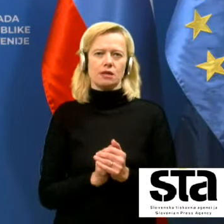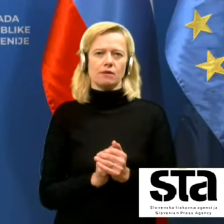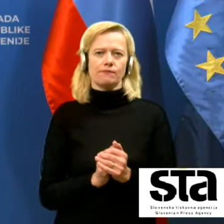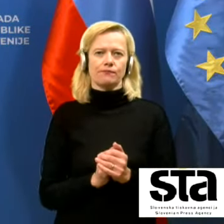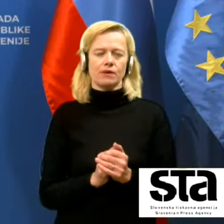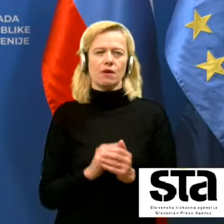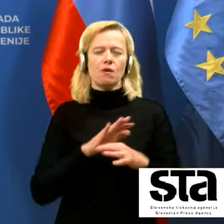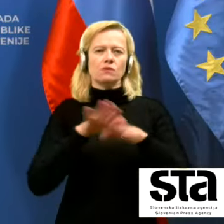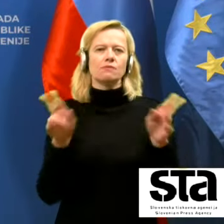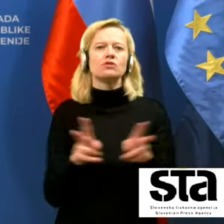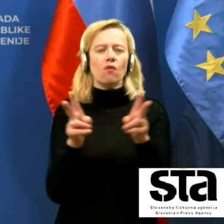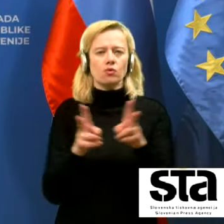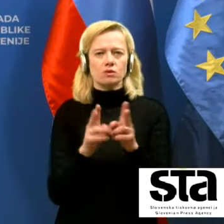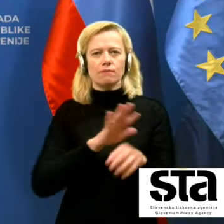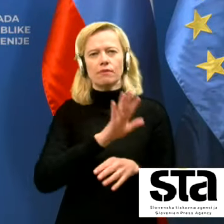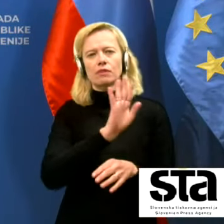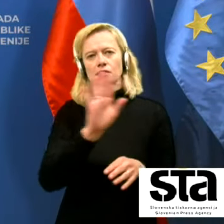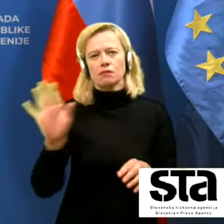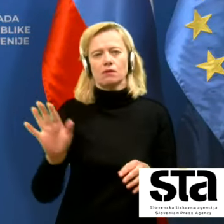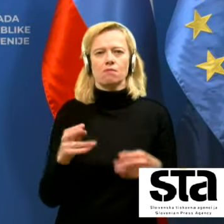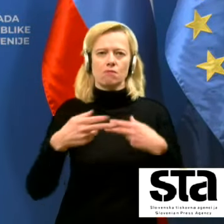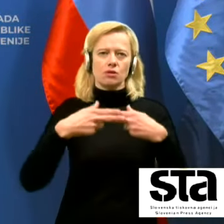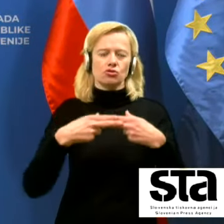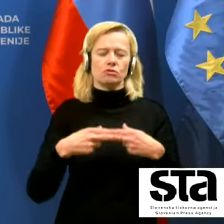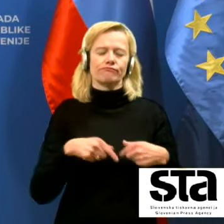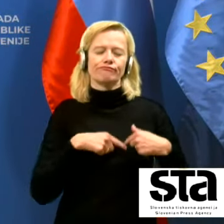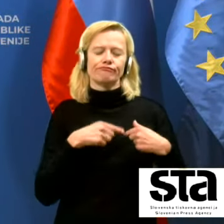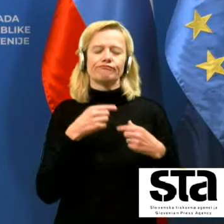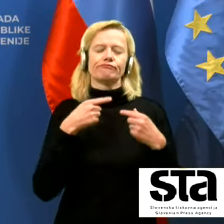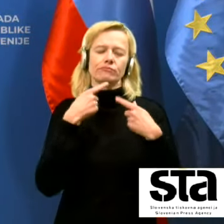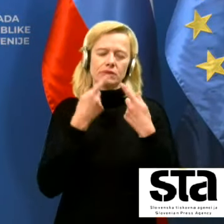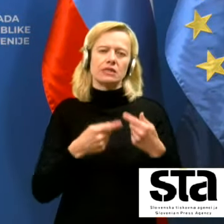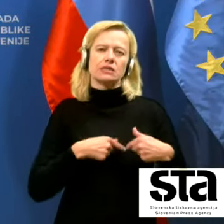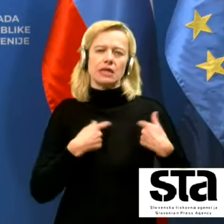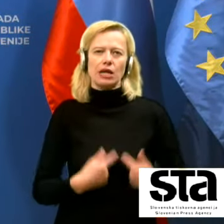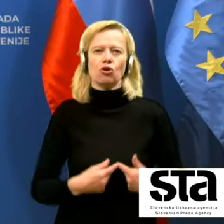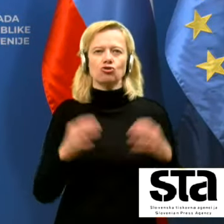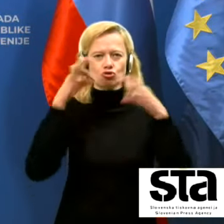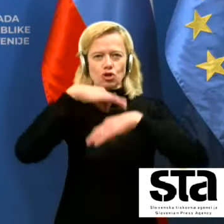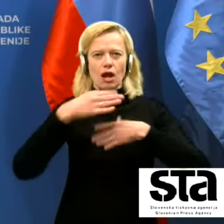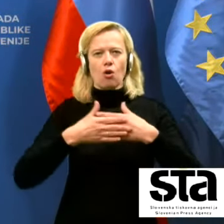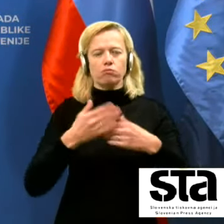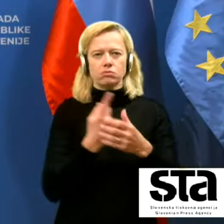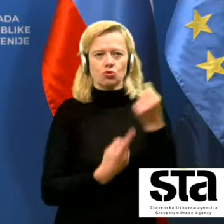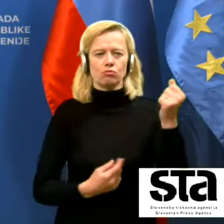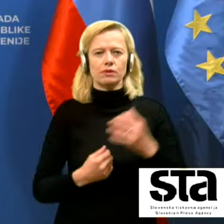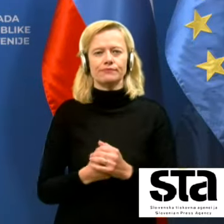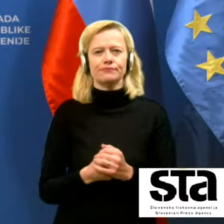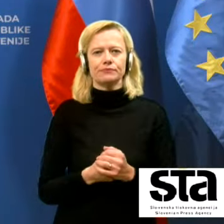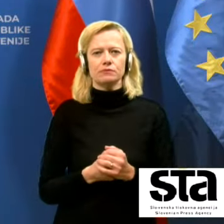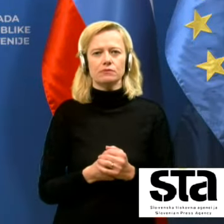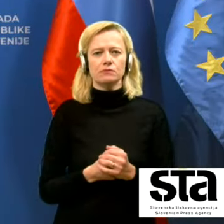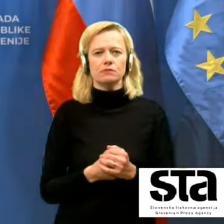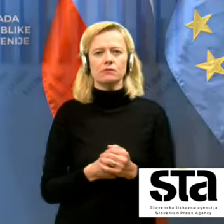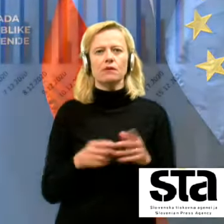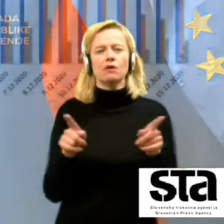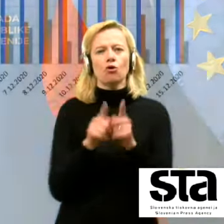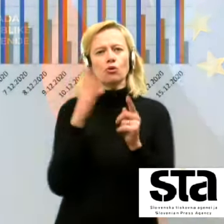Vsem svojcem in njihovim bližnim izrekam iskreno so žalje ob izgubi. Kot običajno